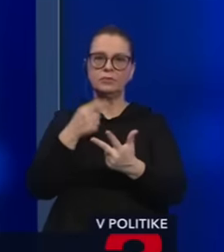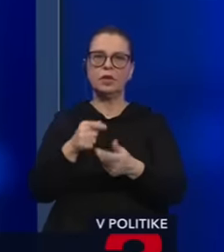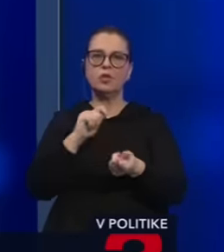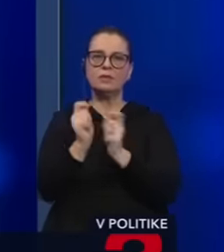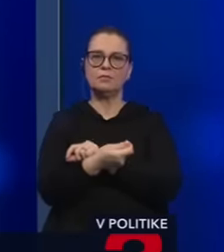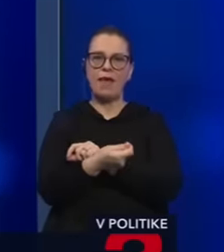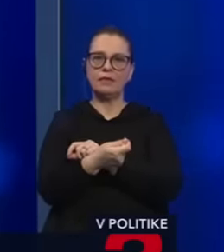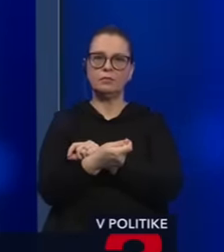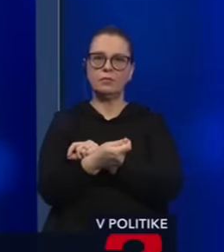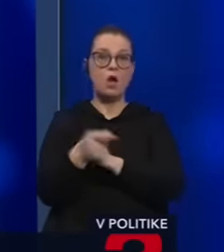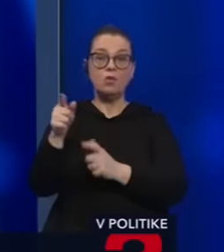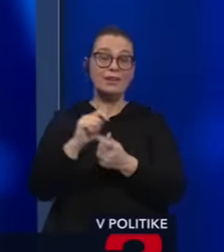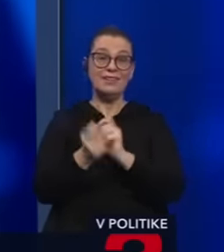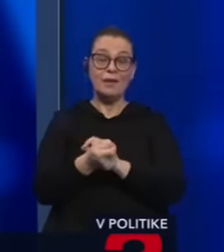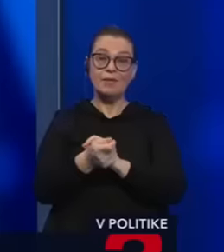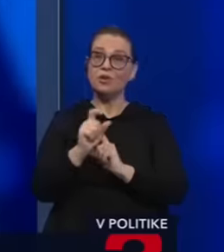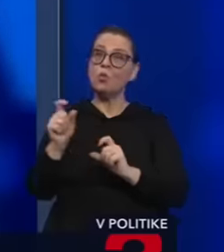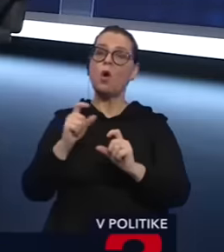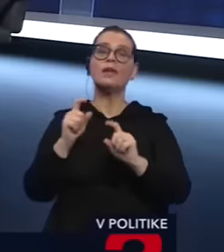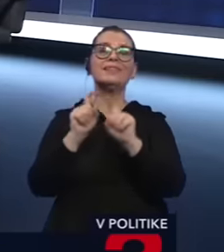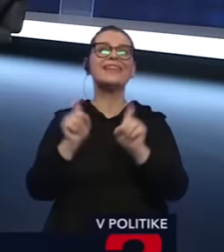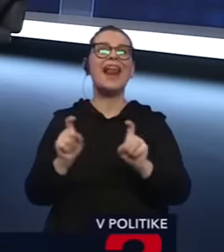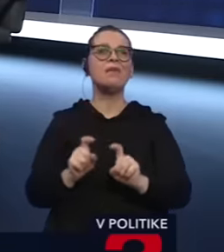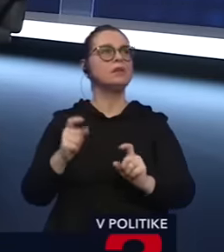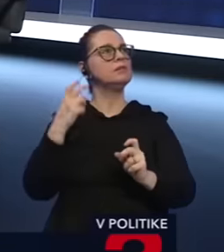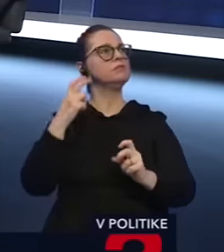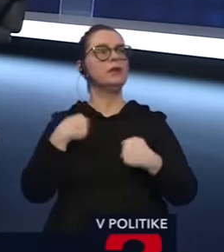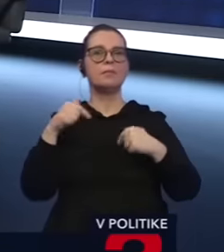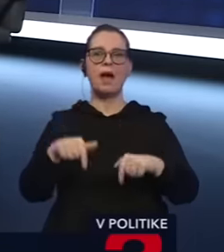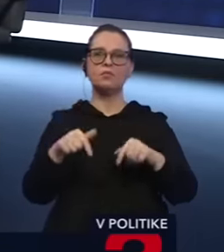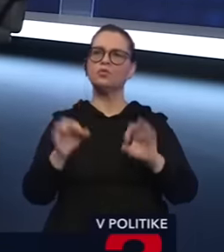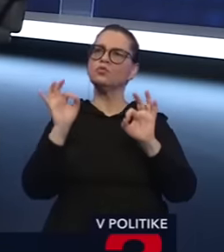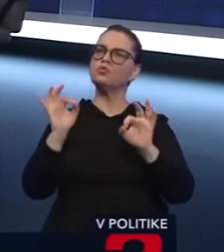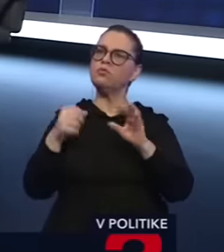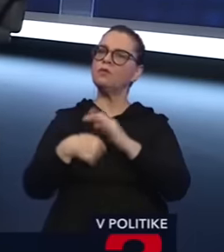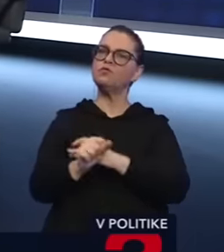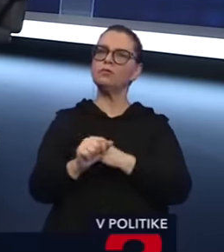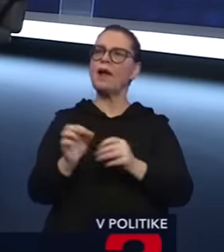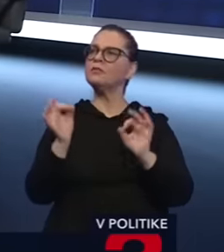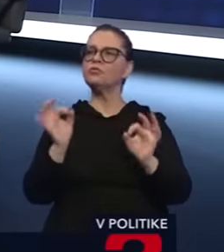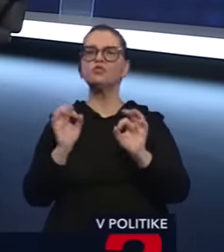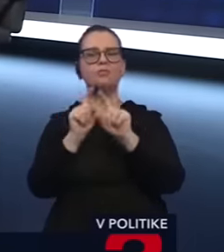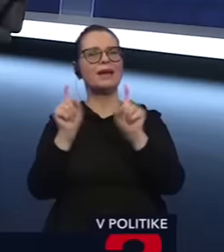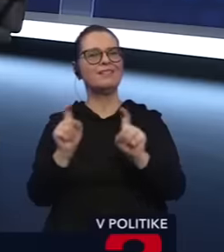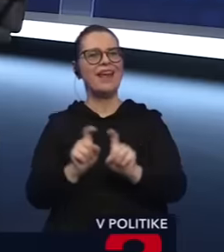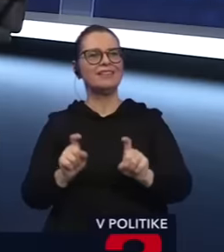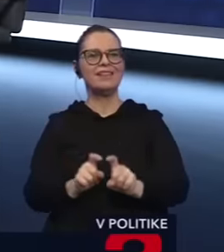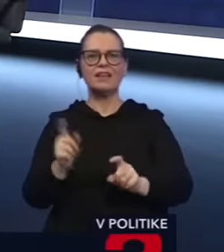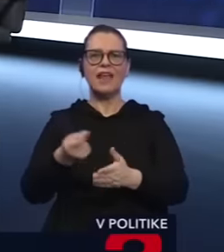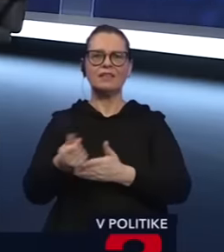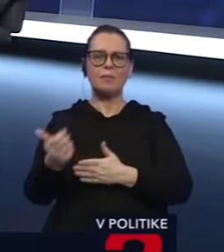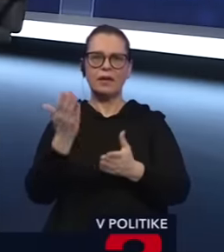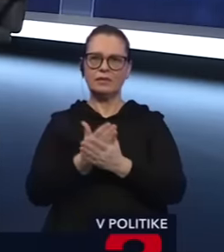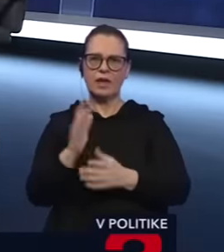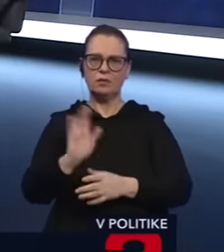zmeniť, lebo oni to nemenia kvôli nejakým celebritám, ktoré na Slovensku máme, nejakým superfutbalistom, superhviezdám, ktoré nezaplatili